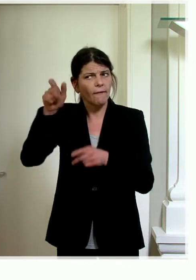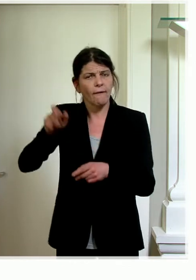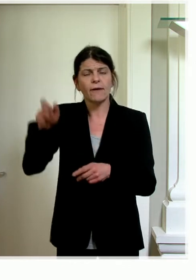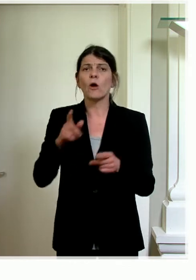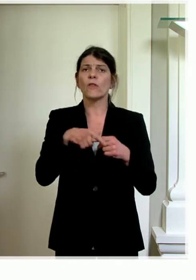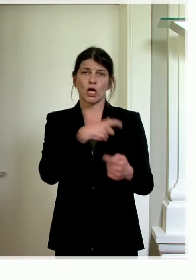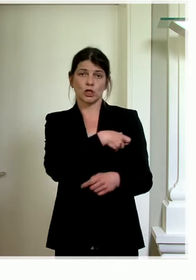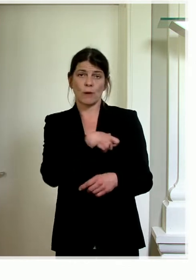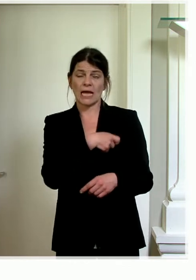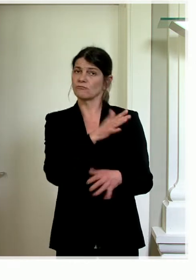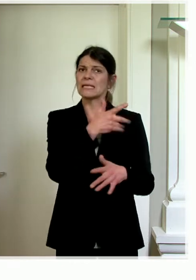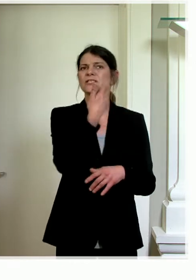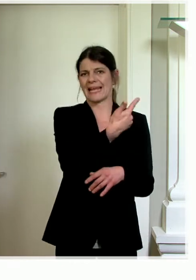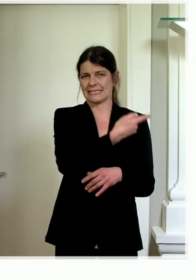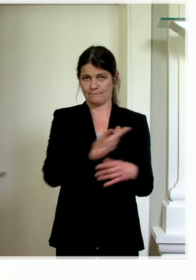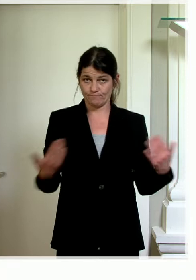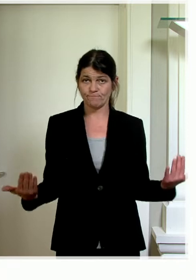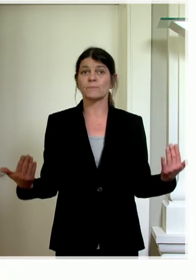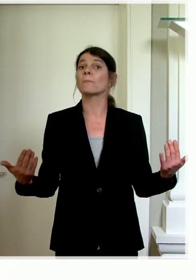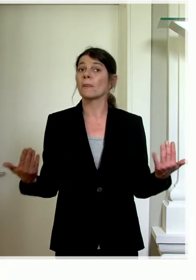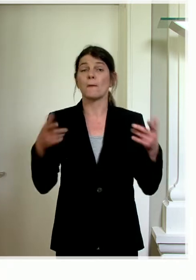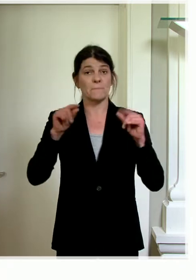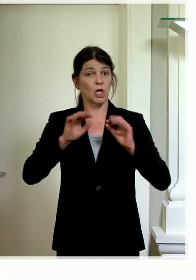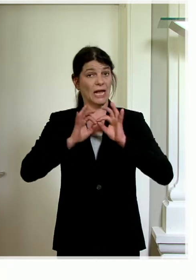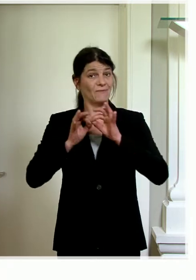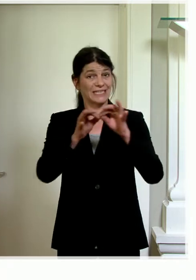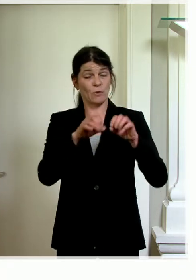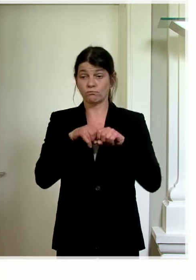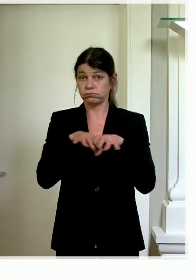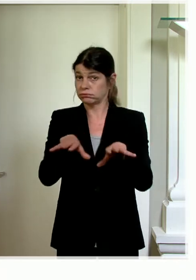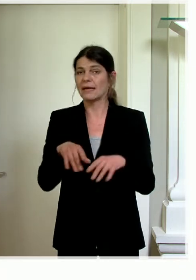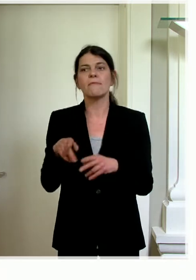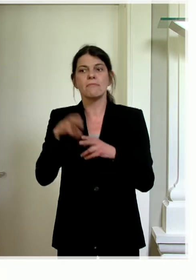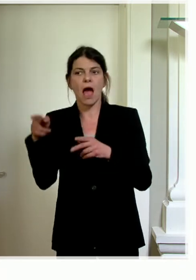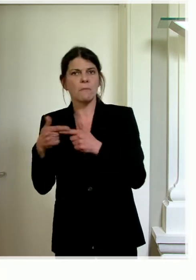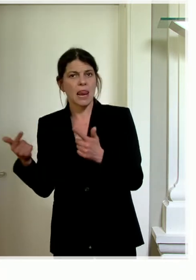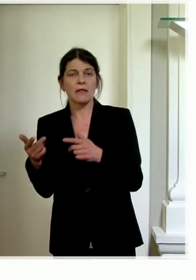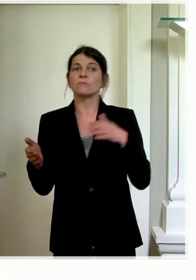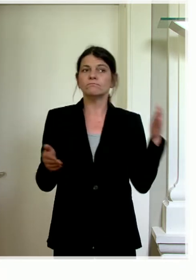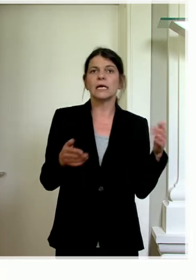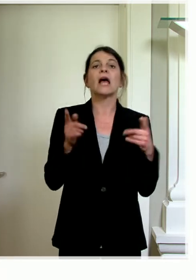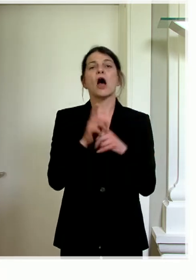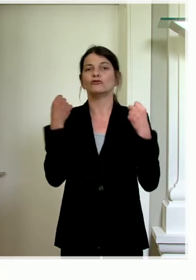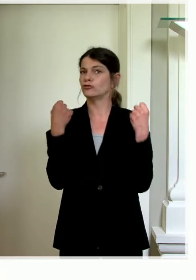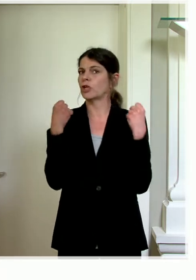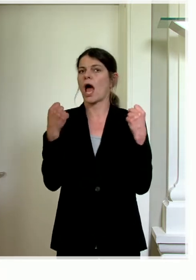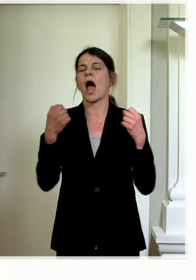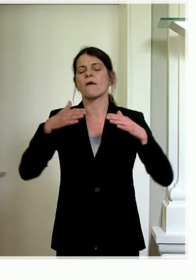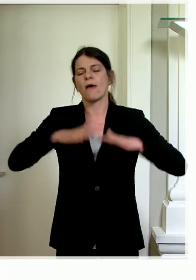Schweiz knapp 20. Also das Infektionsgeschehen in unseren Nachbarländern ist stark